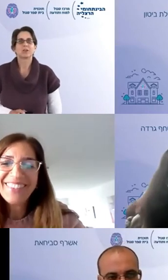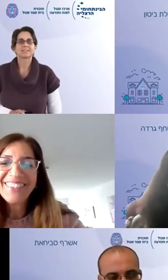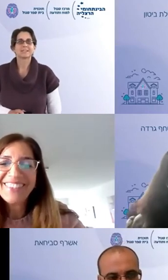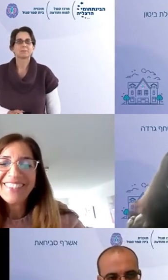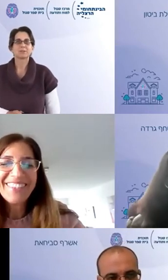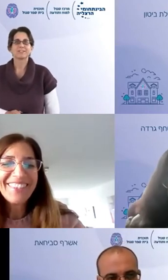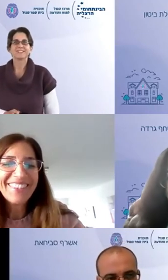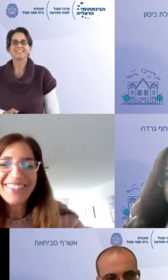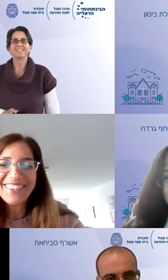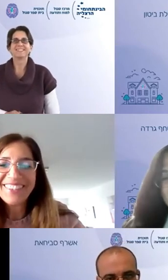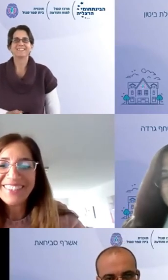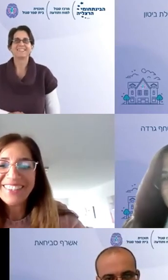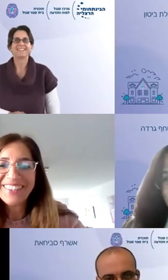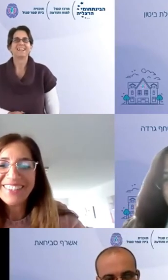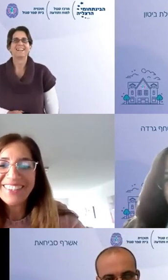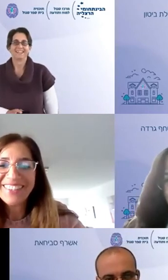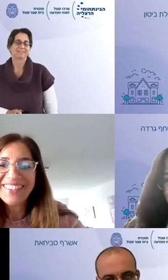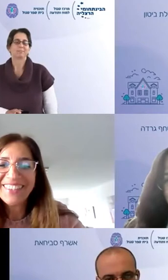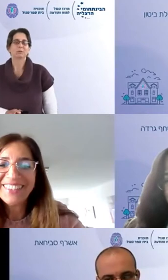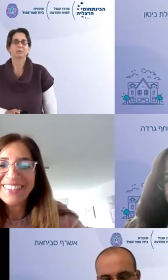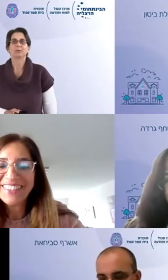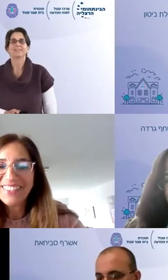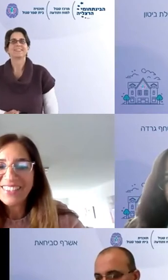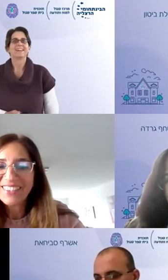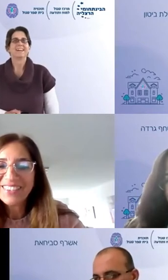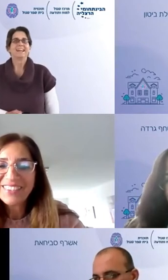נזכור את זה, תדמין אותנו אתם מזמינים, מאוד